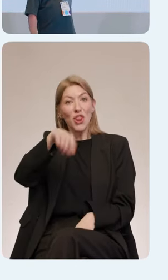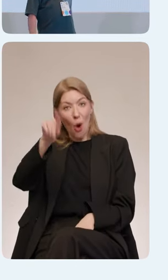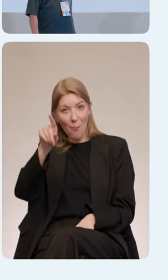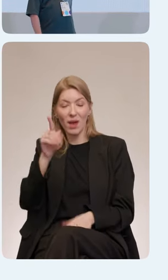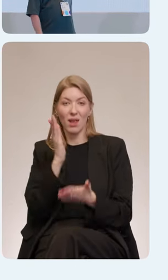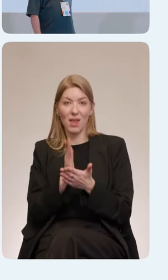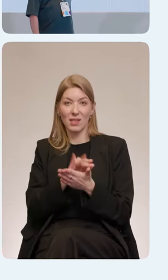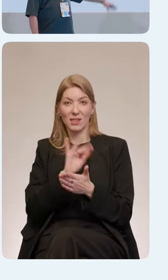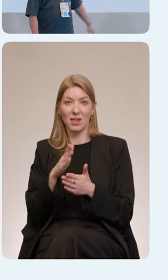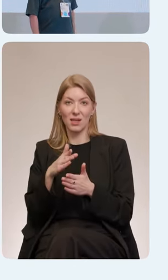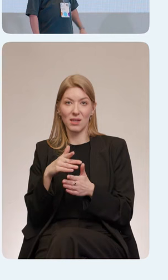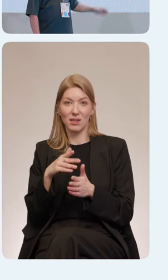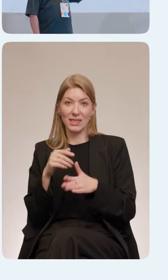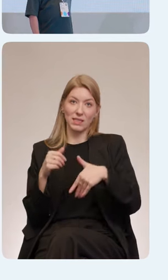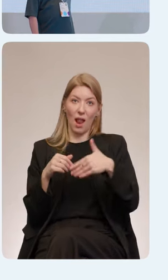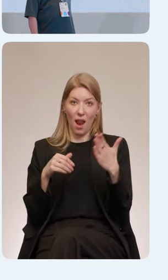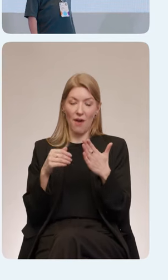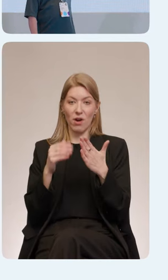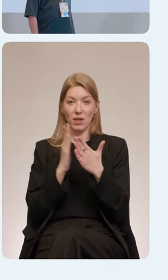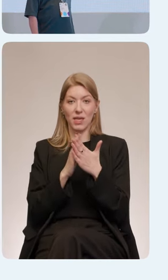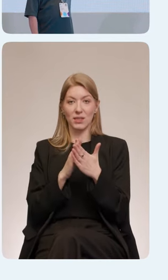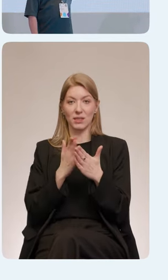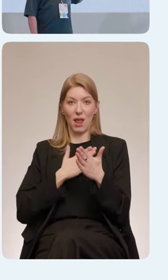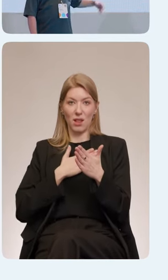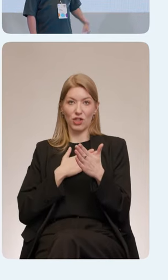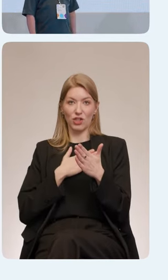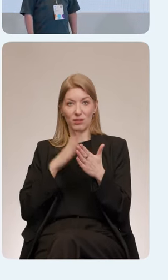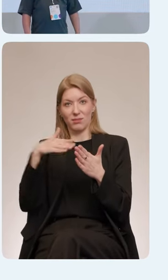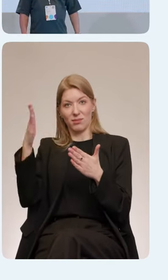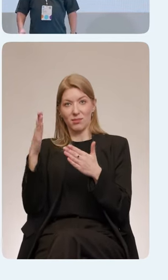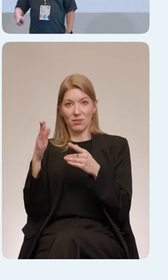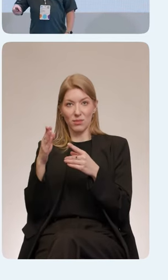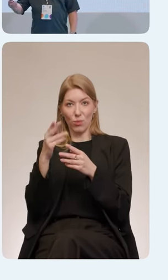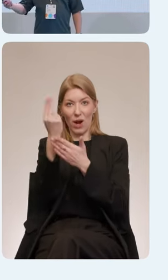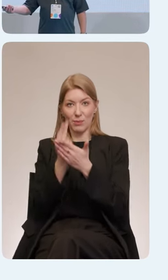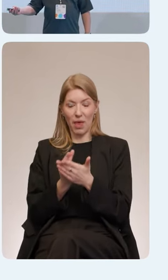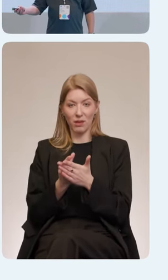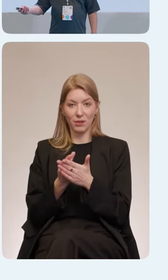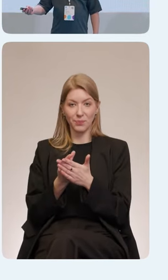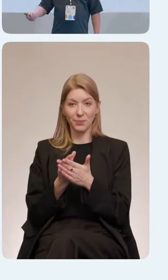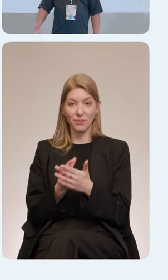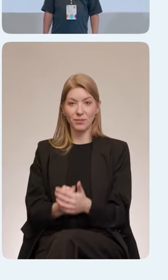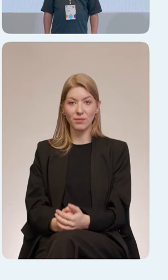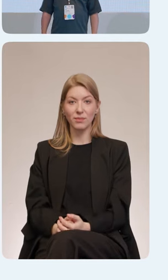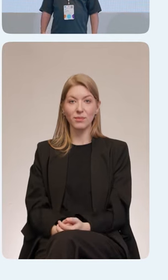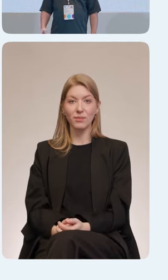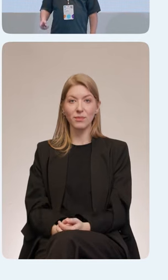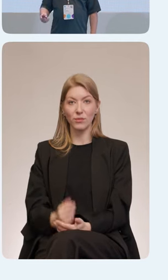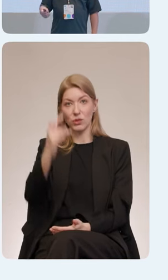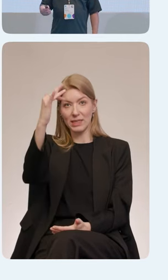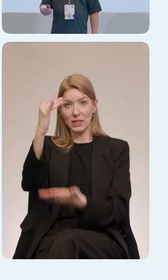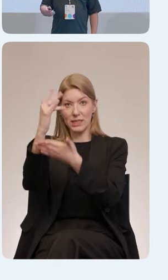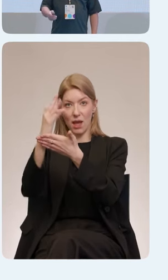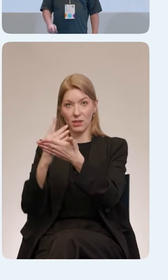наша разметка. То есть, общий layout, который идет, и какие-то блоки текстовые